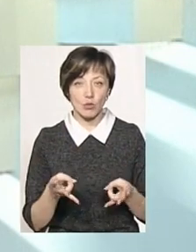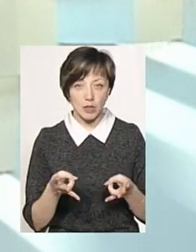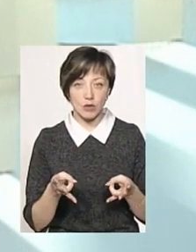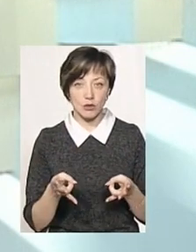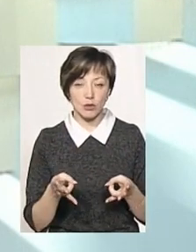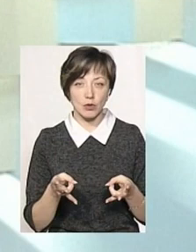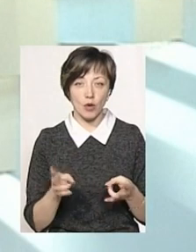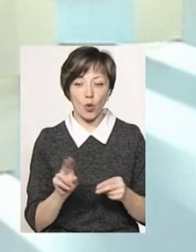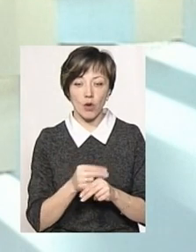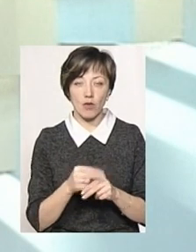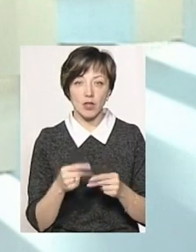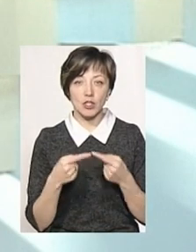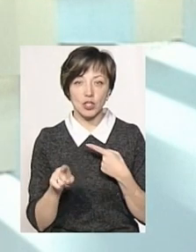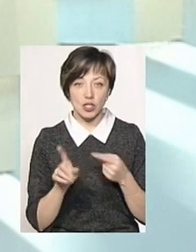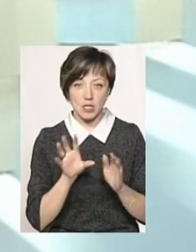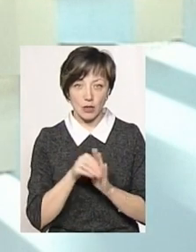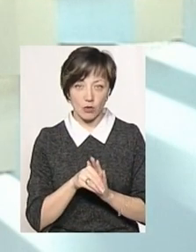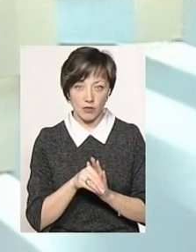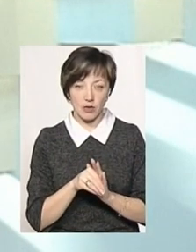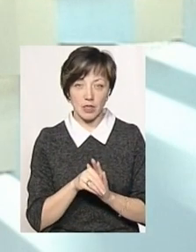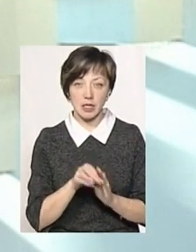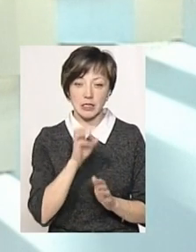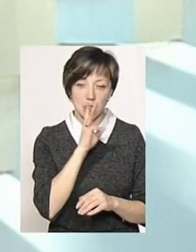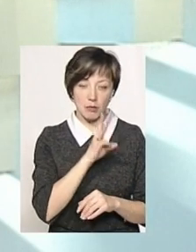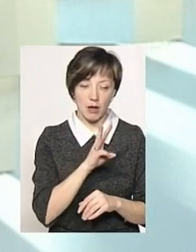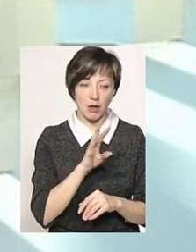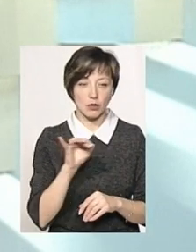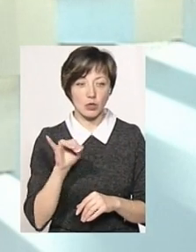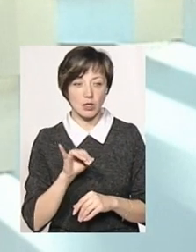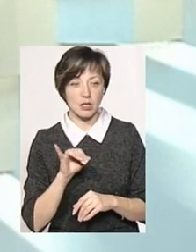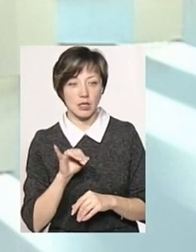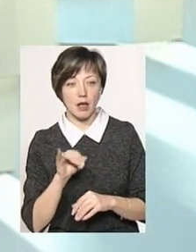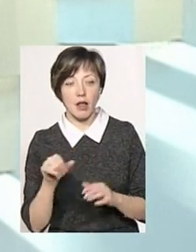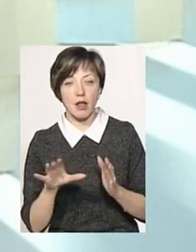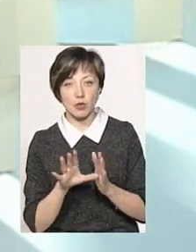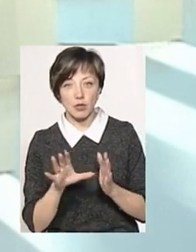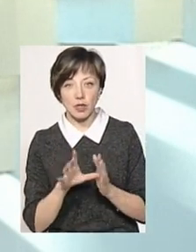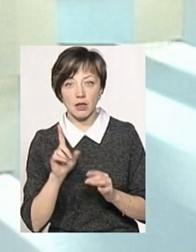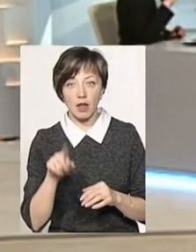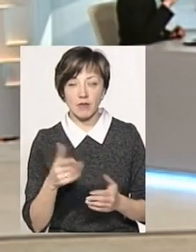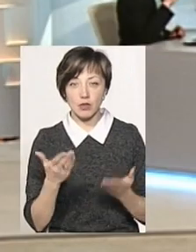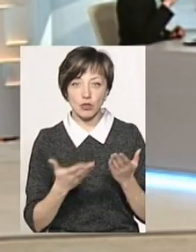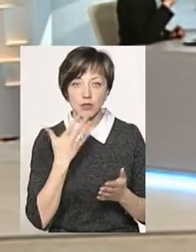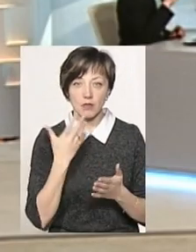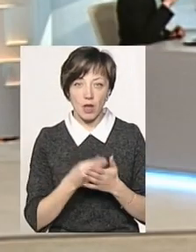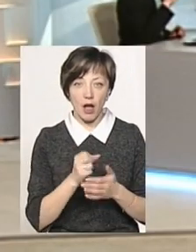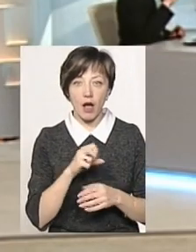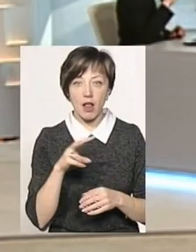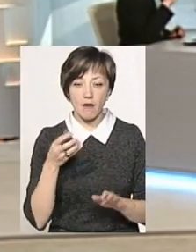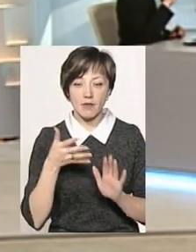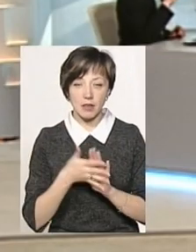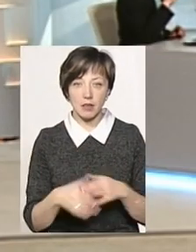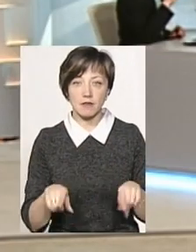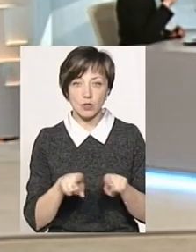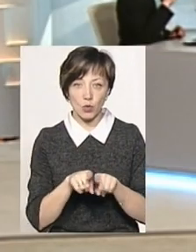коригувати і інші складові, і зарплату, і ту ж саму електроенергію, навіть якщо в нас і своя, але ж витрати